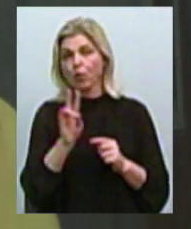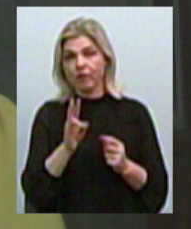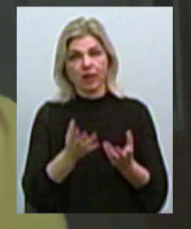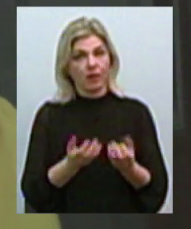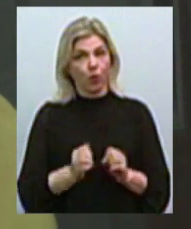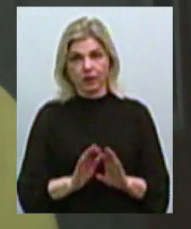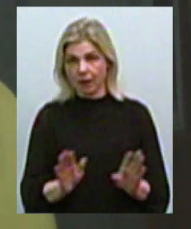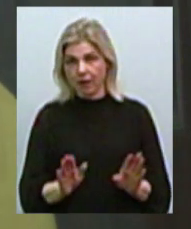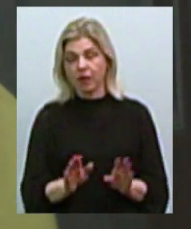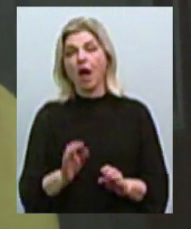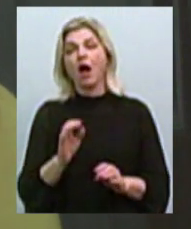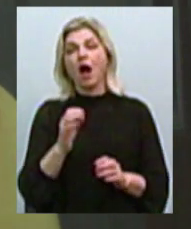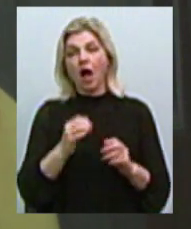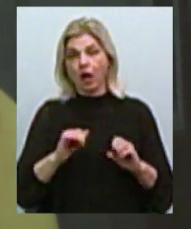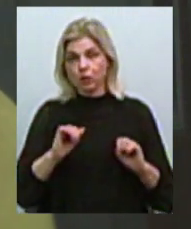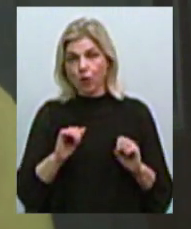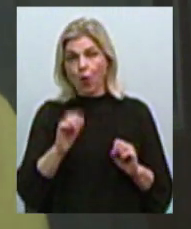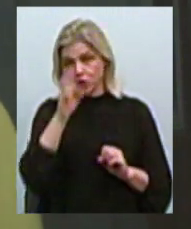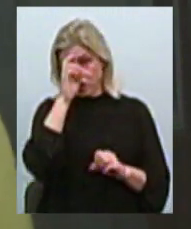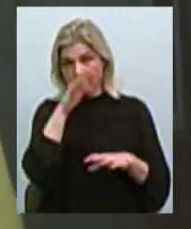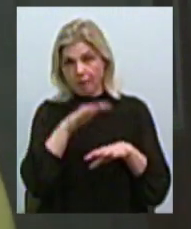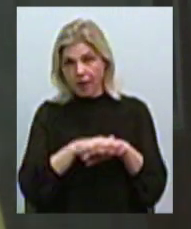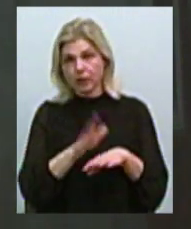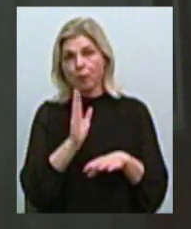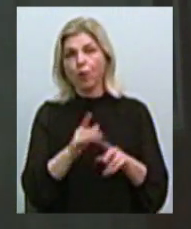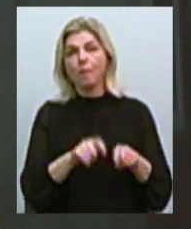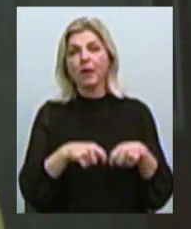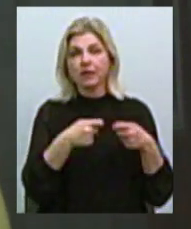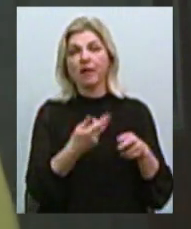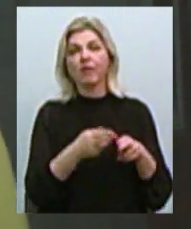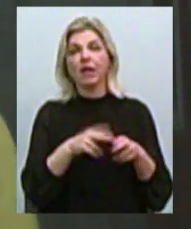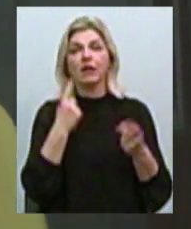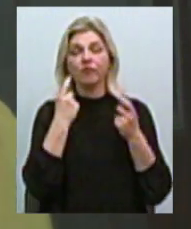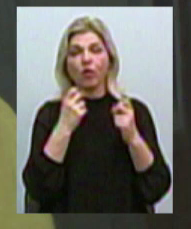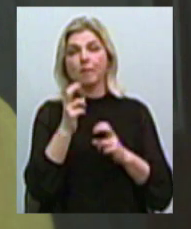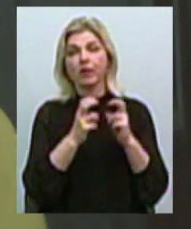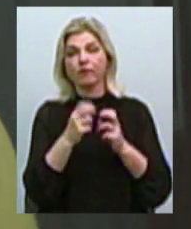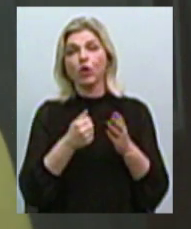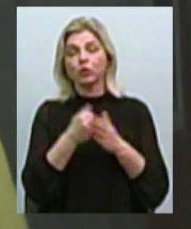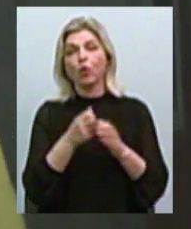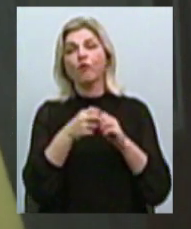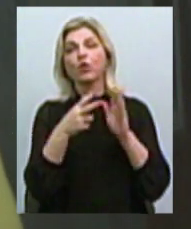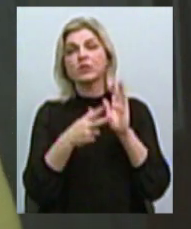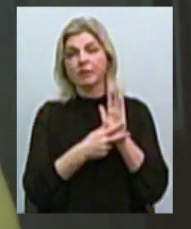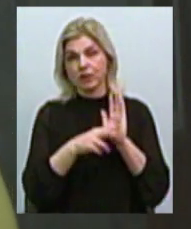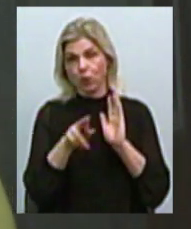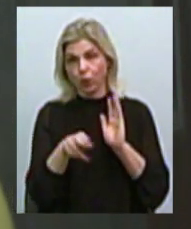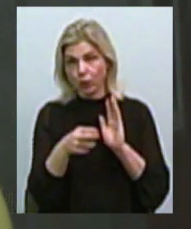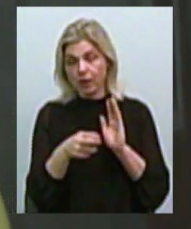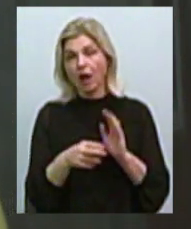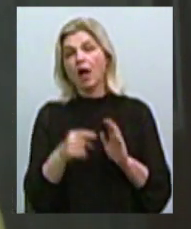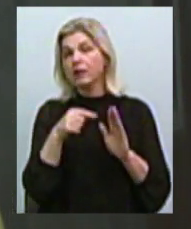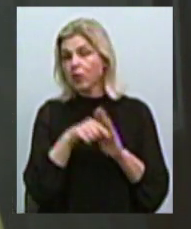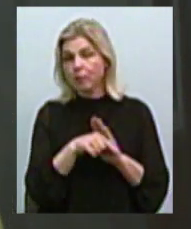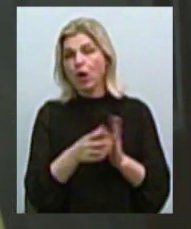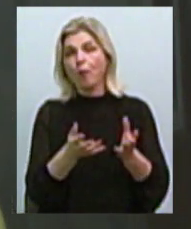отримає. Акціонерне товариство Ощадбанк буде передавати ці дані підприємству до 18-го числа грудня місяця. Тобто,